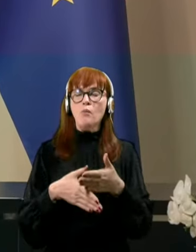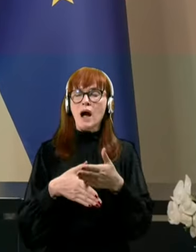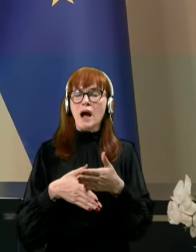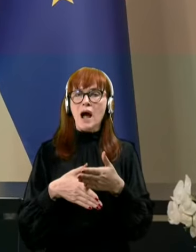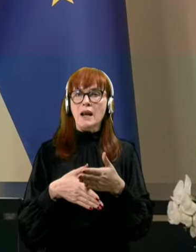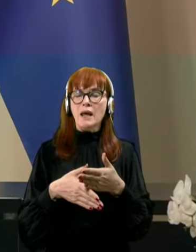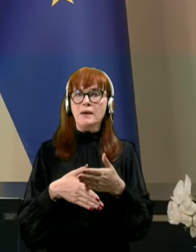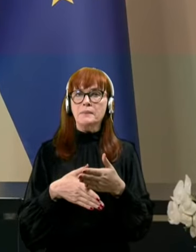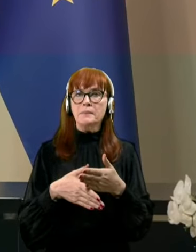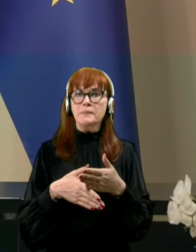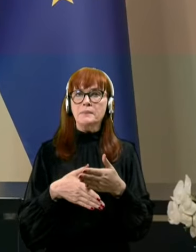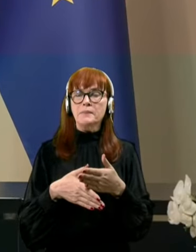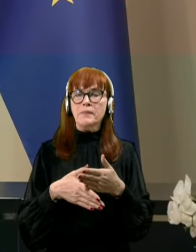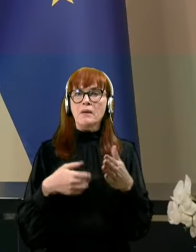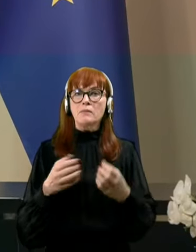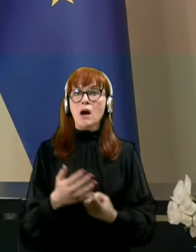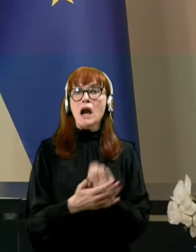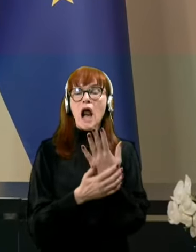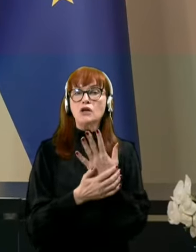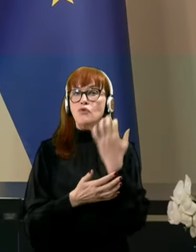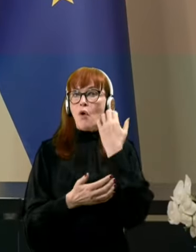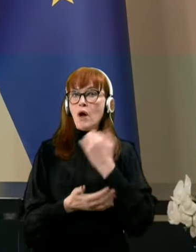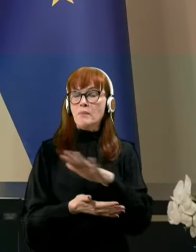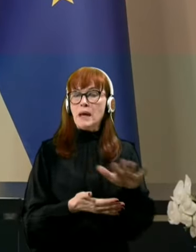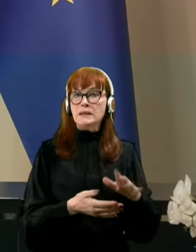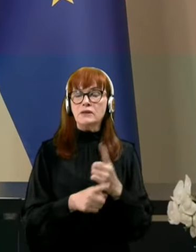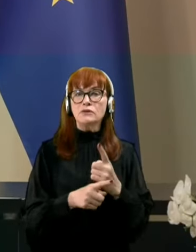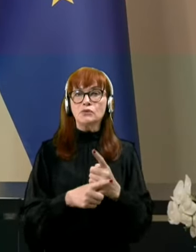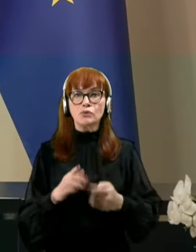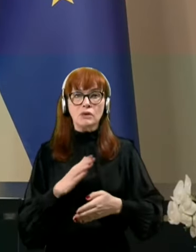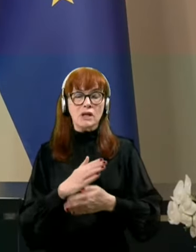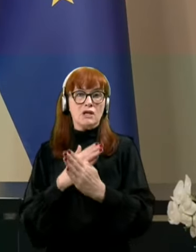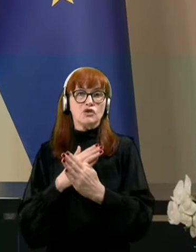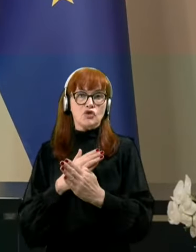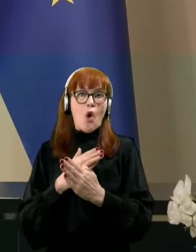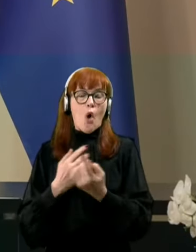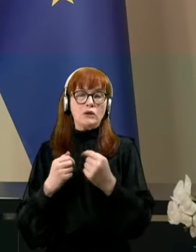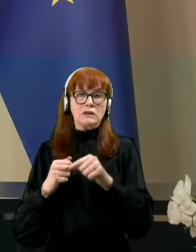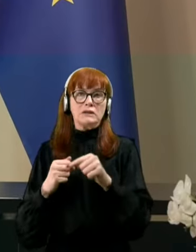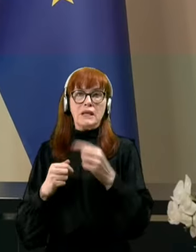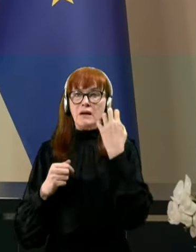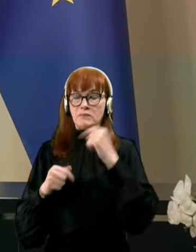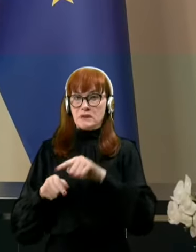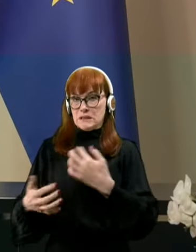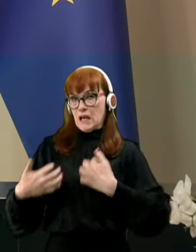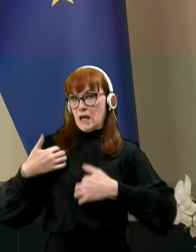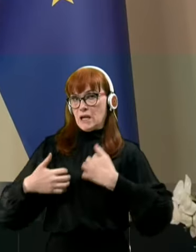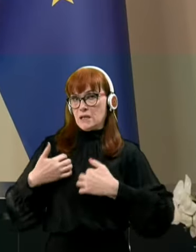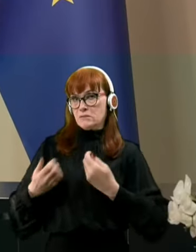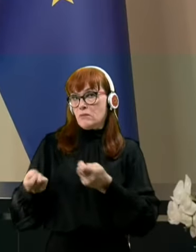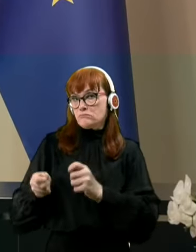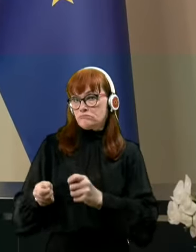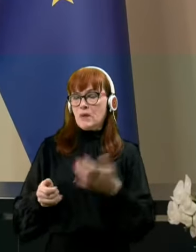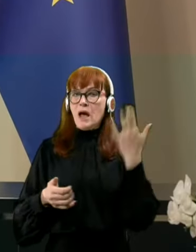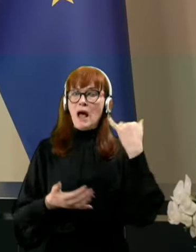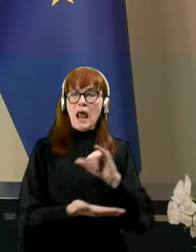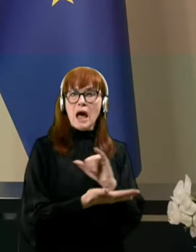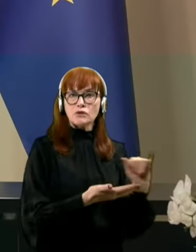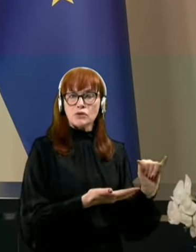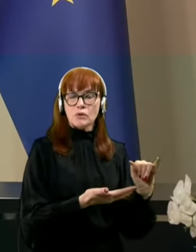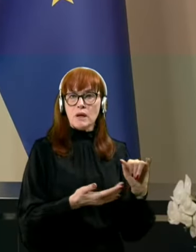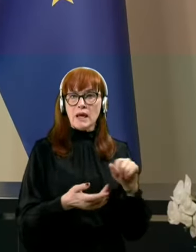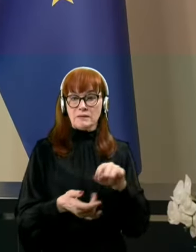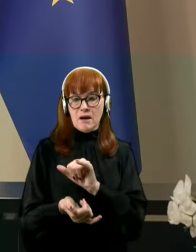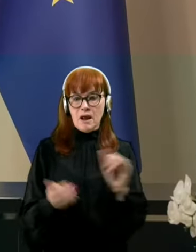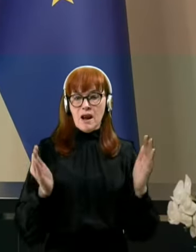razvoju kmetijstva in tudi izhodu tega kmetijstva iz te krize. V lanskem letu, oziroma v letu